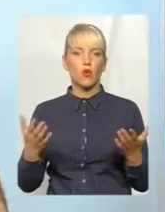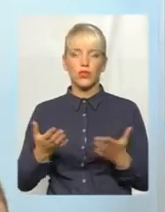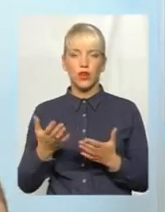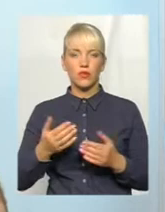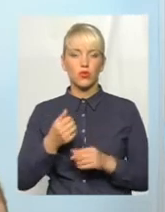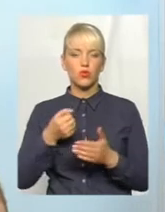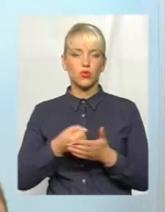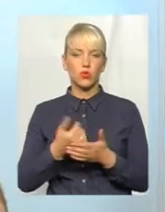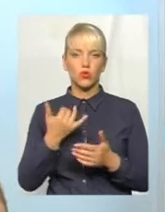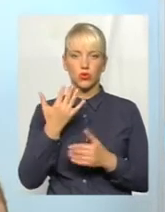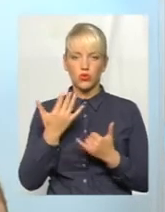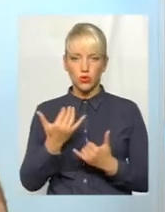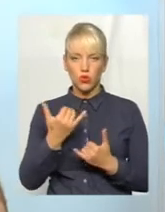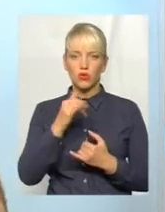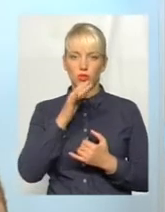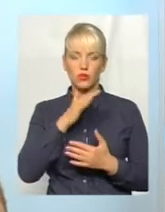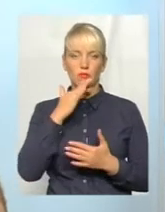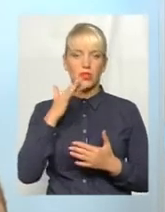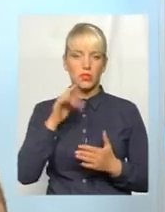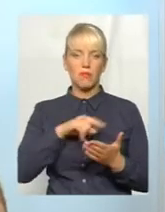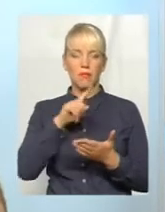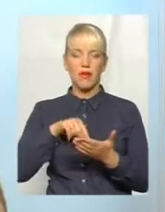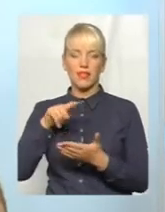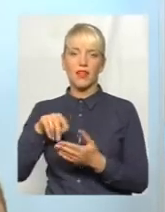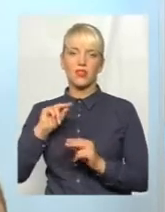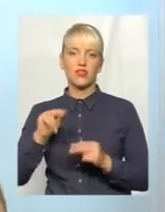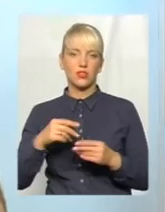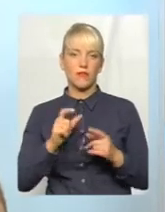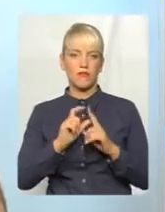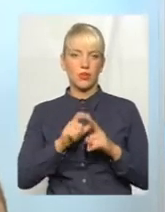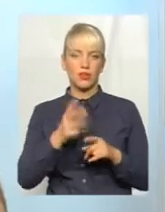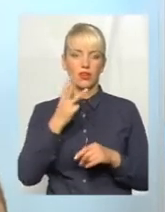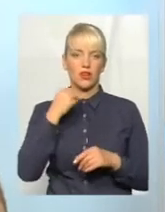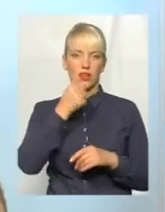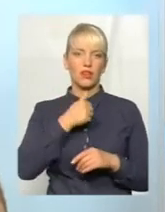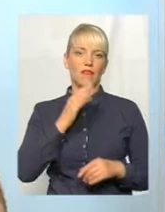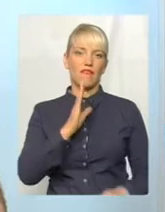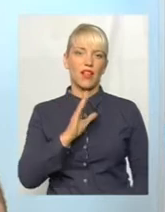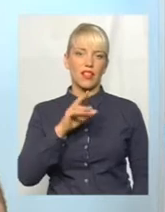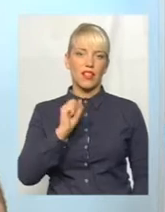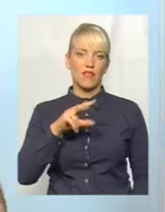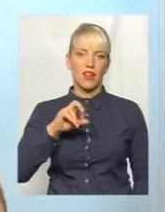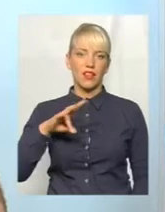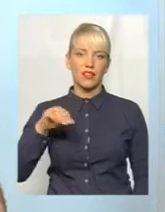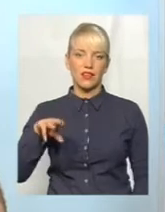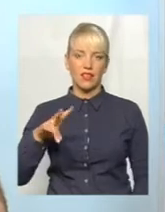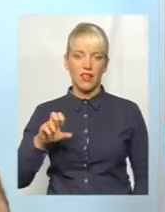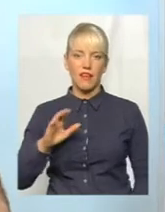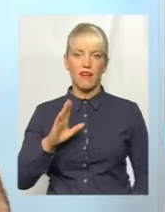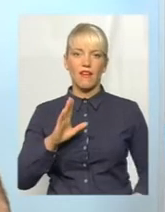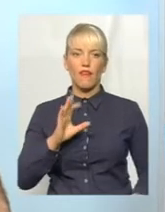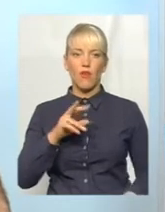часу більше питань, аніж відповідей. Вже третій рік пані Валентина Волянська намагається